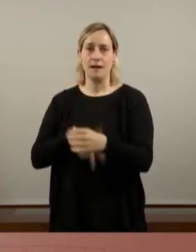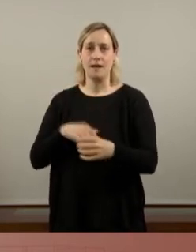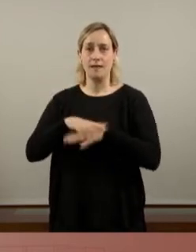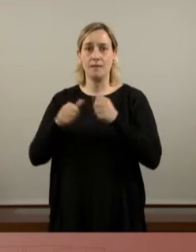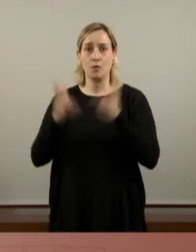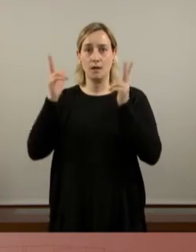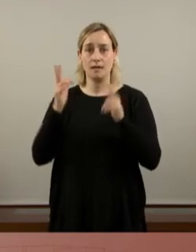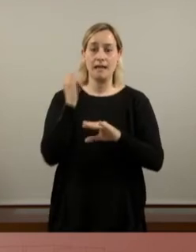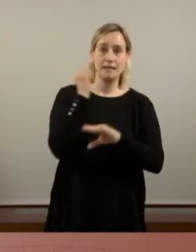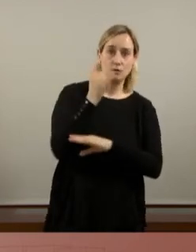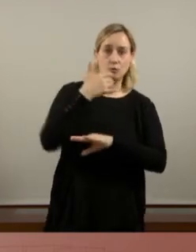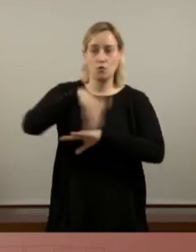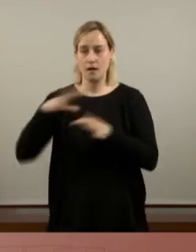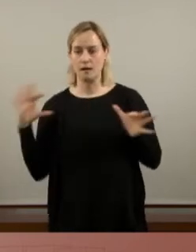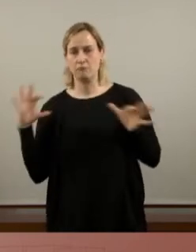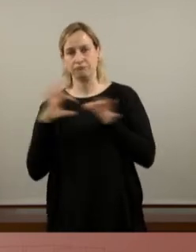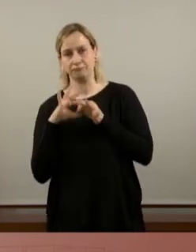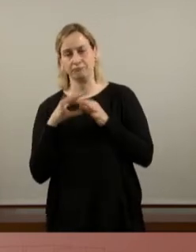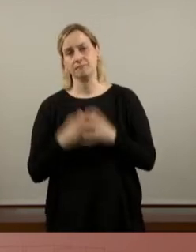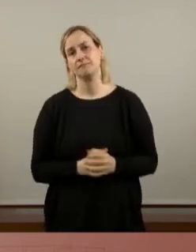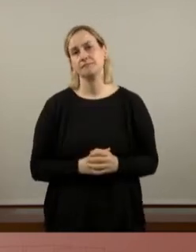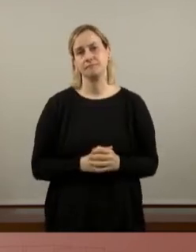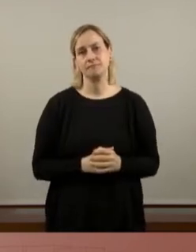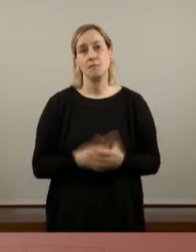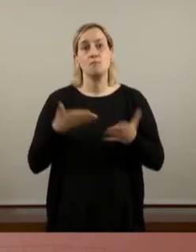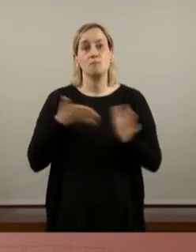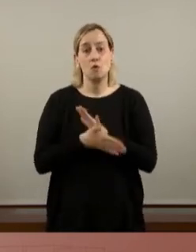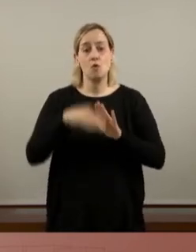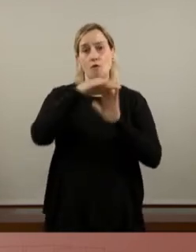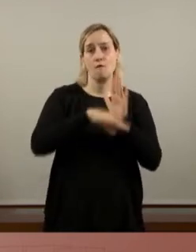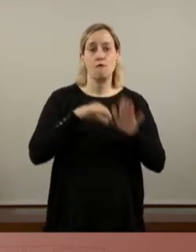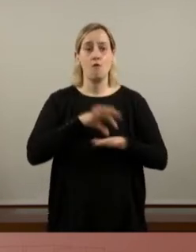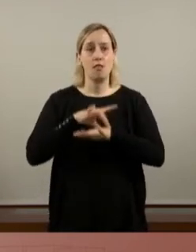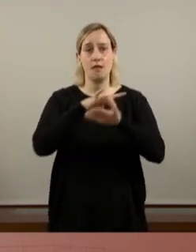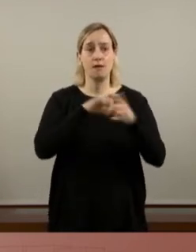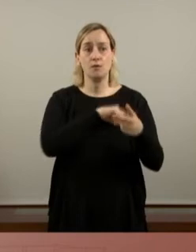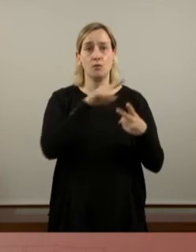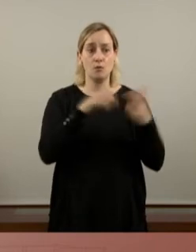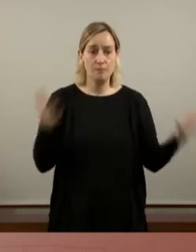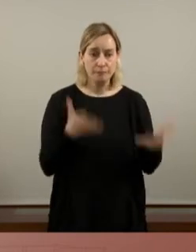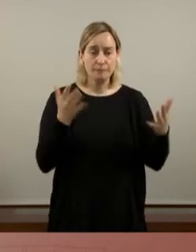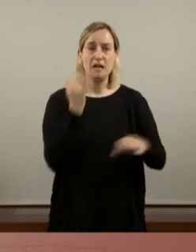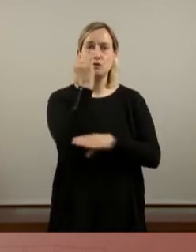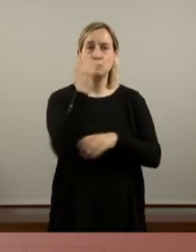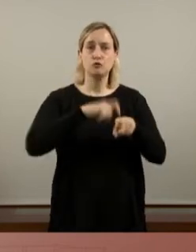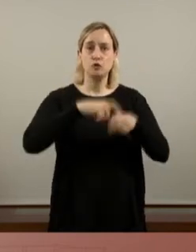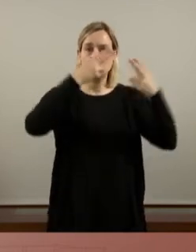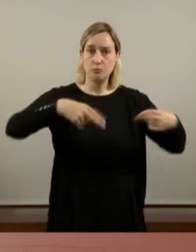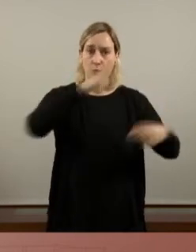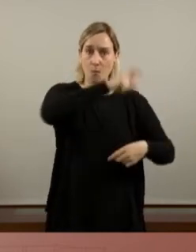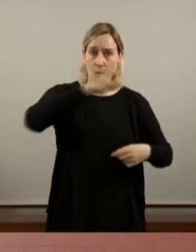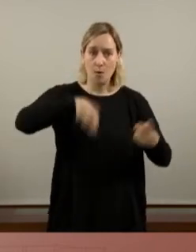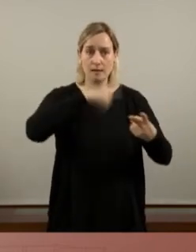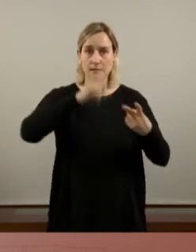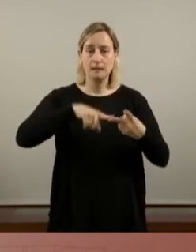institució i carrer. Així, el full de ruta passa per potenciar institucions populars, per tornar a generar